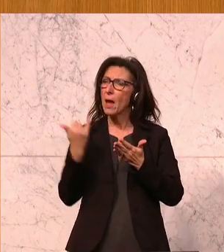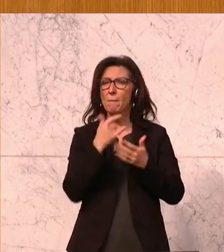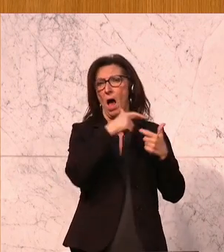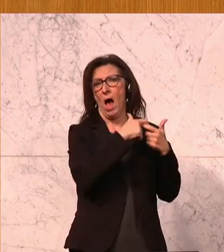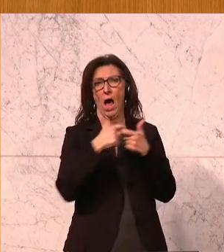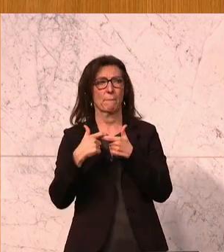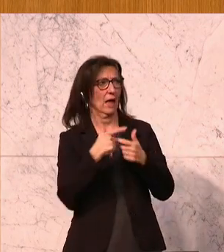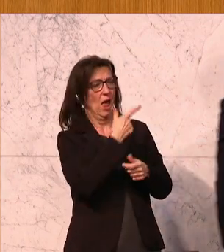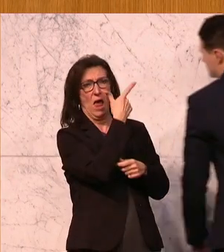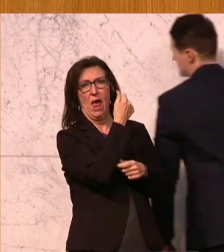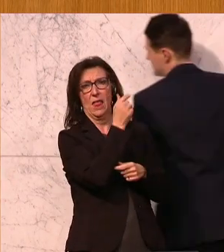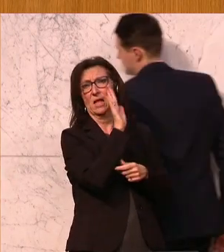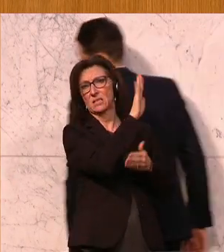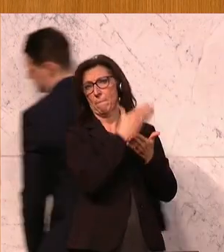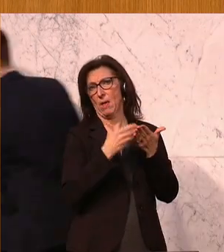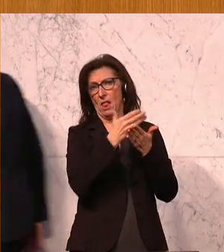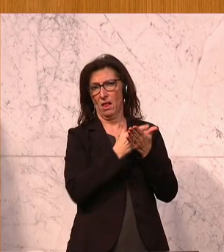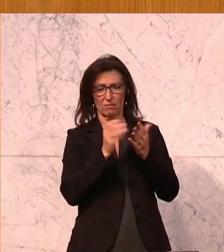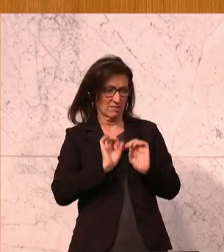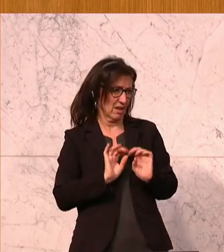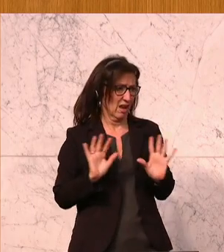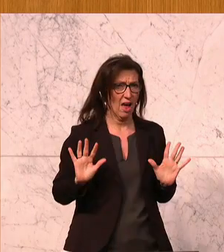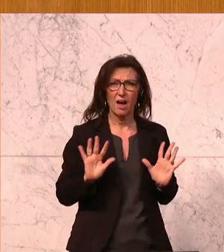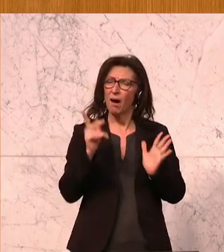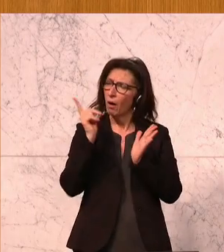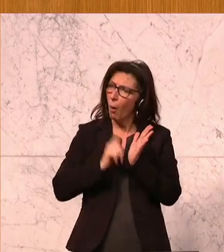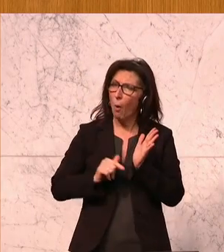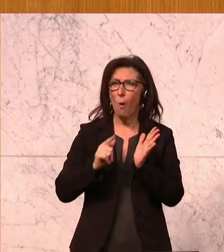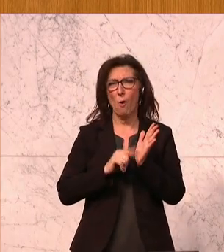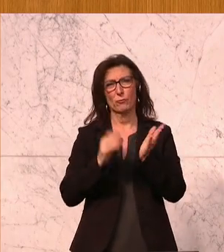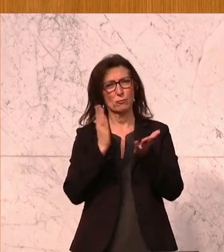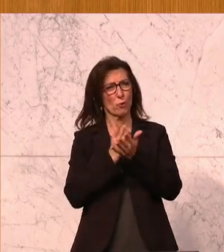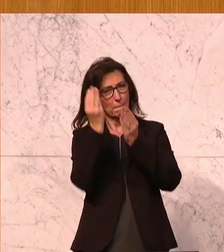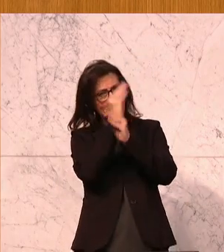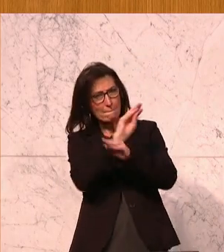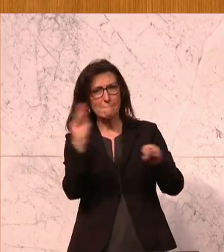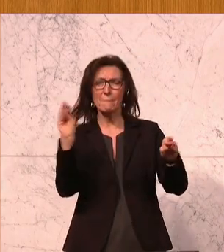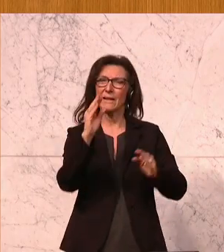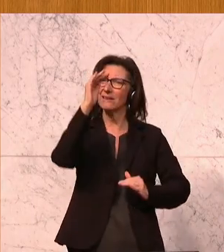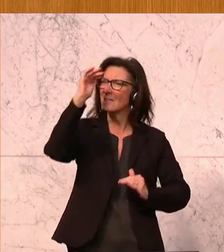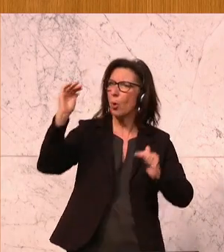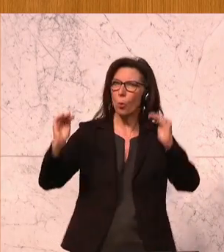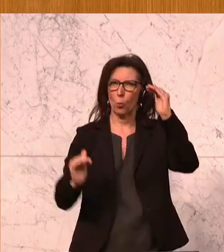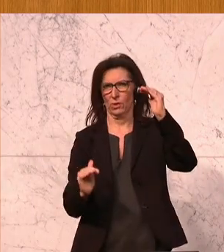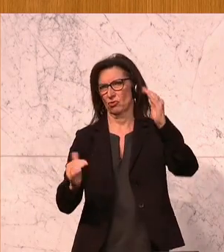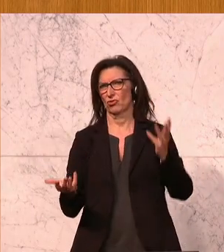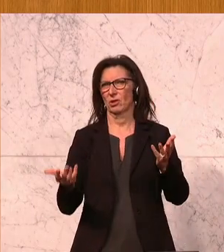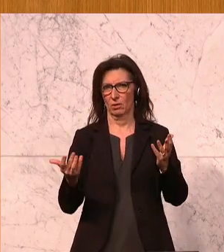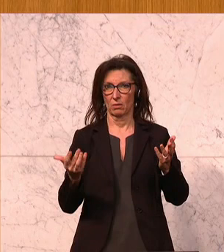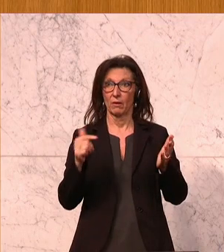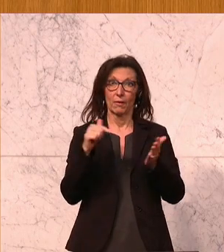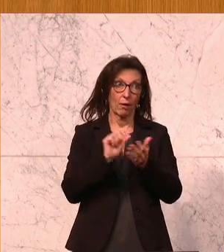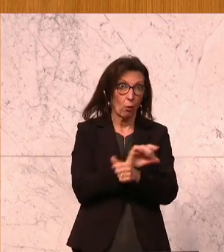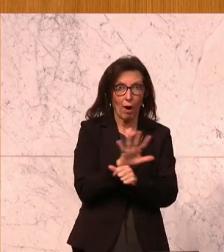ja völlig naturgemäß, wir haben da sehr oft darauf hingewiesen, dass sich diese Schere natürlich noch erweitert hat durch die